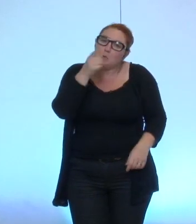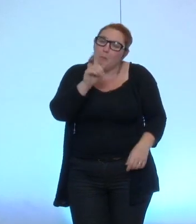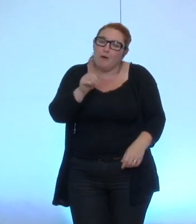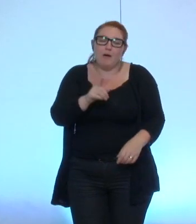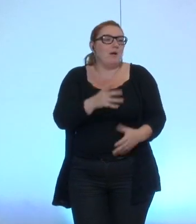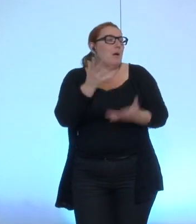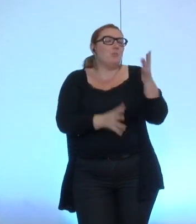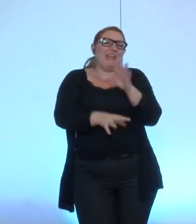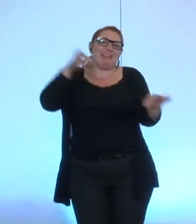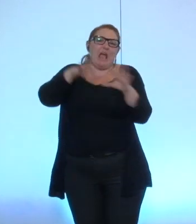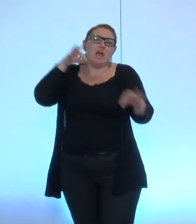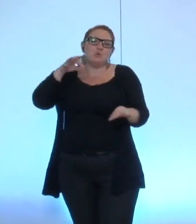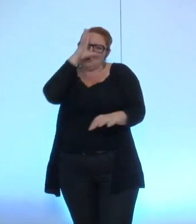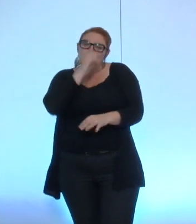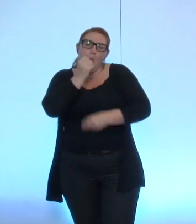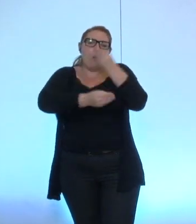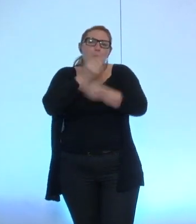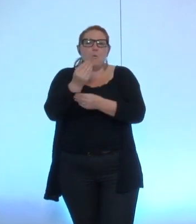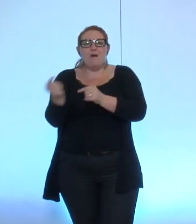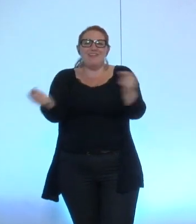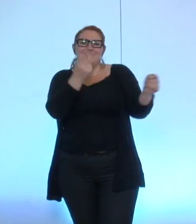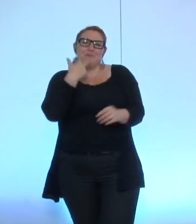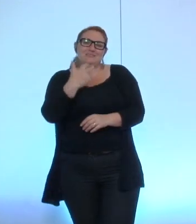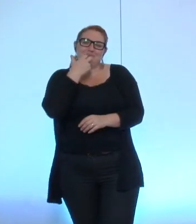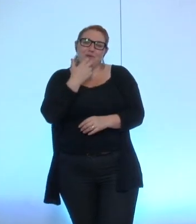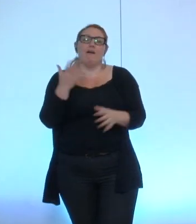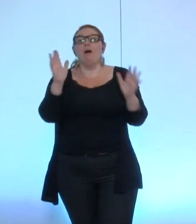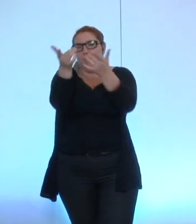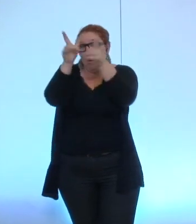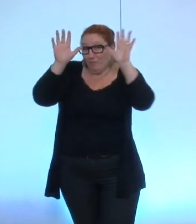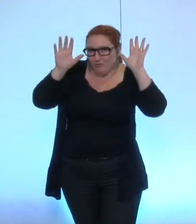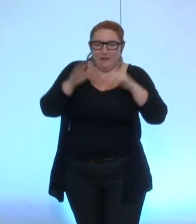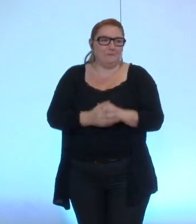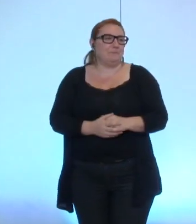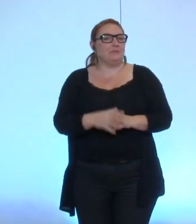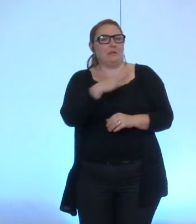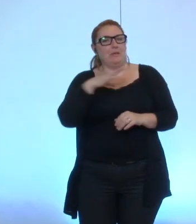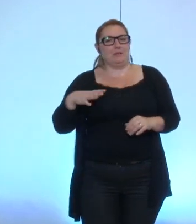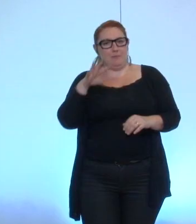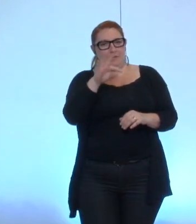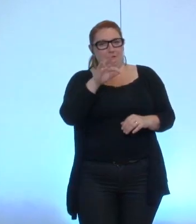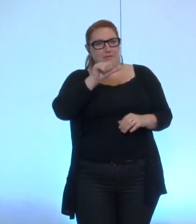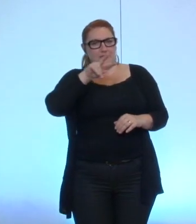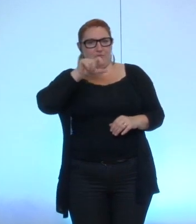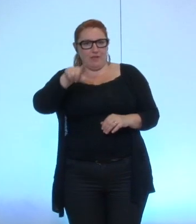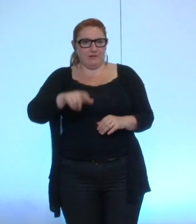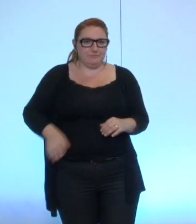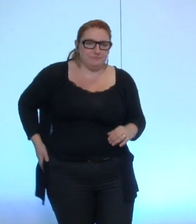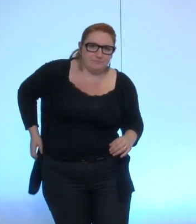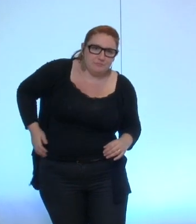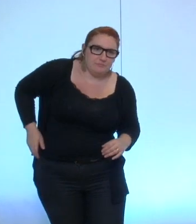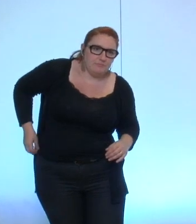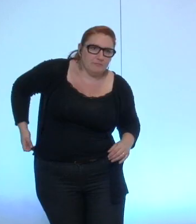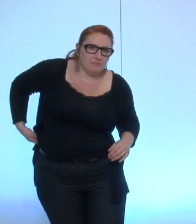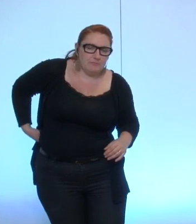ou à un débat citoyen comme vous voulez j'appelais ça comme vous voulez madame Tavelle alors le travail qui a été